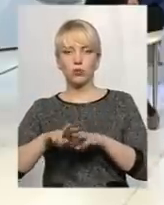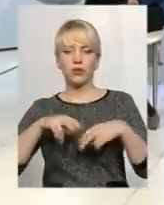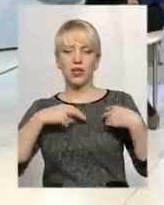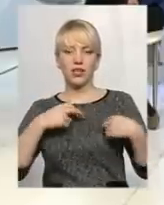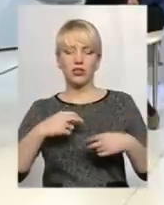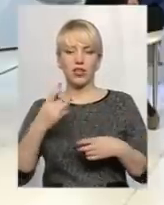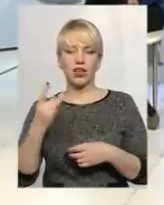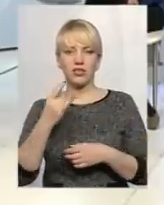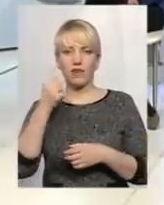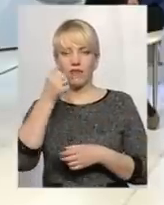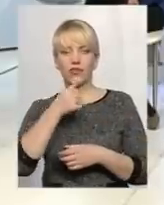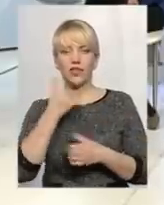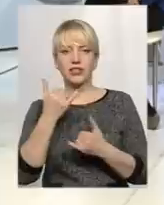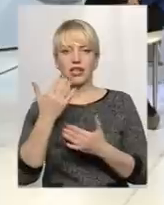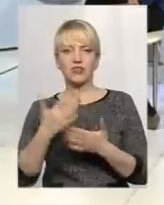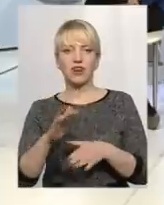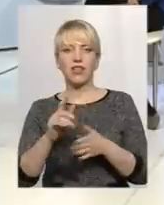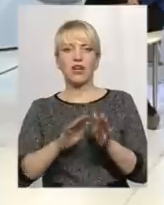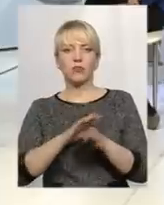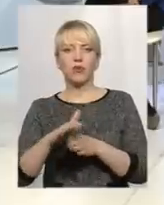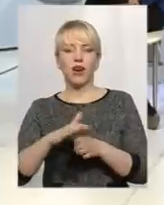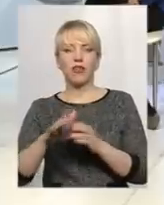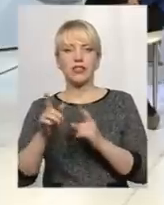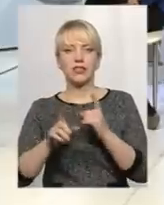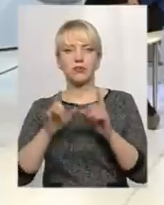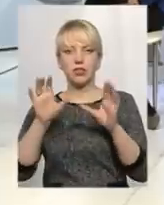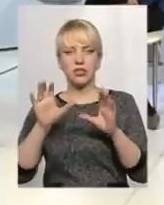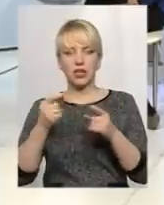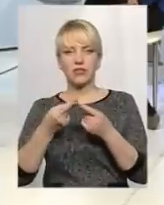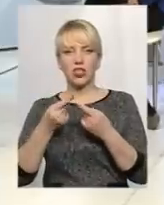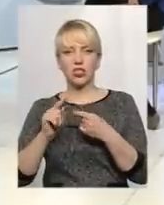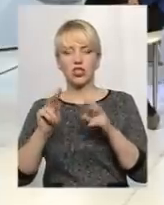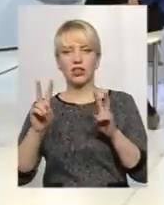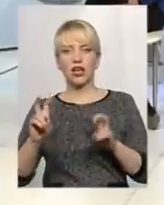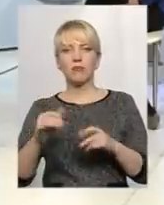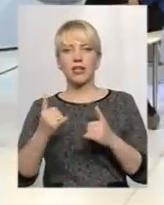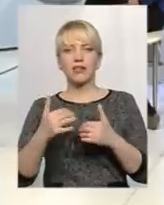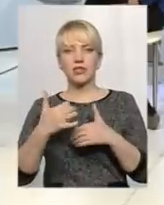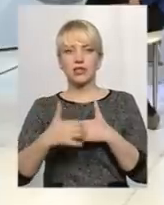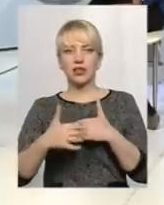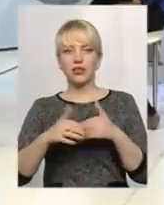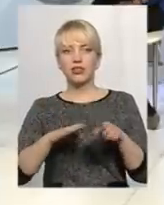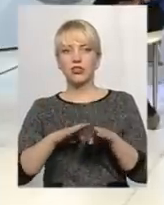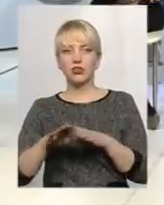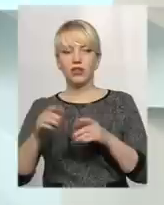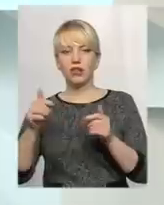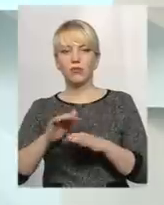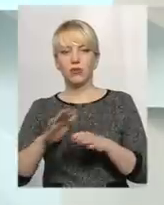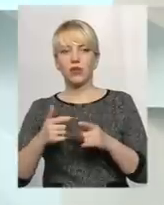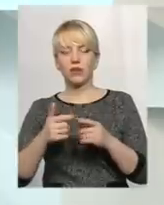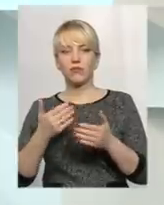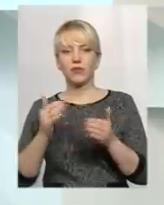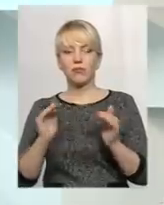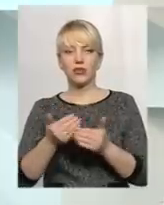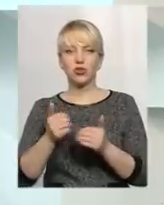на даний час, якраз, що зміни в законодавстві відбуваються, знову ж таки, але це вже інша тема. І середній ступені низький, відповідно, з меншою